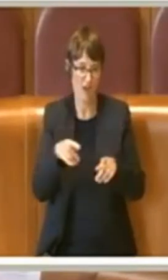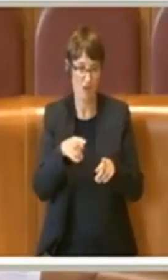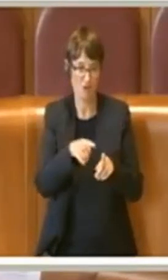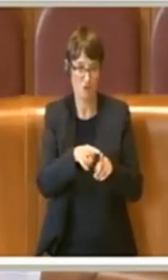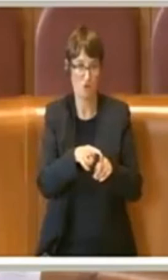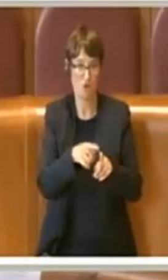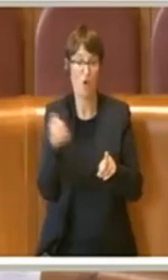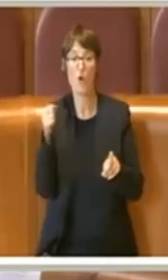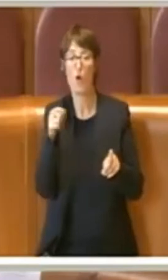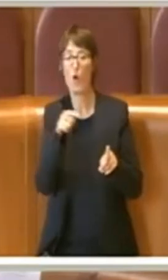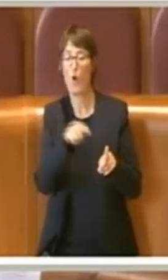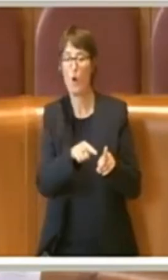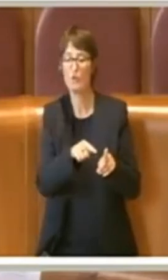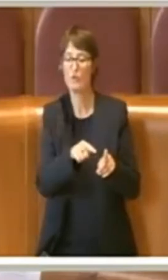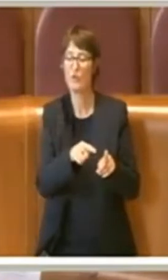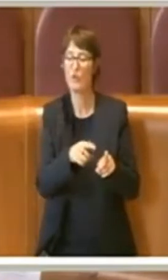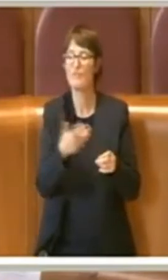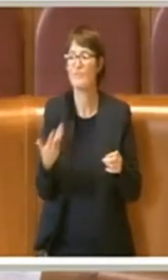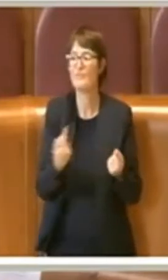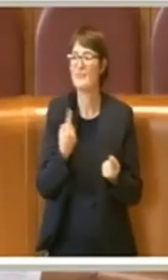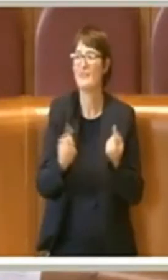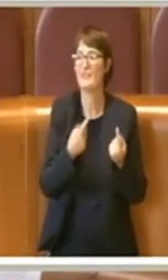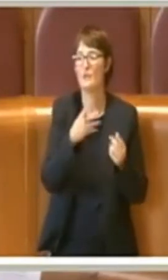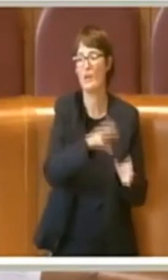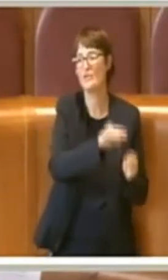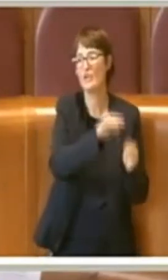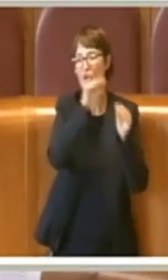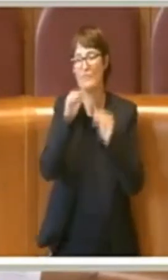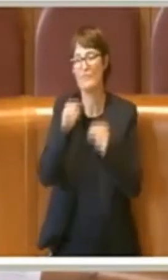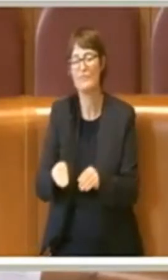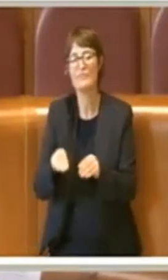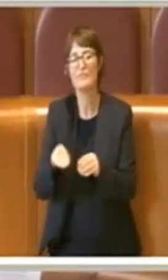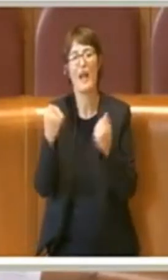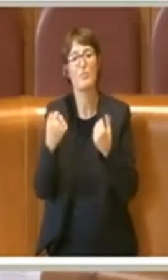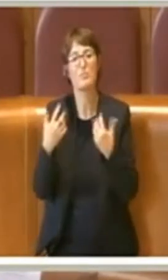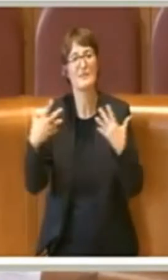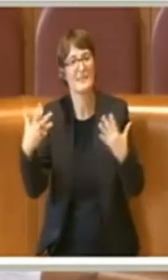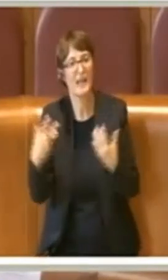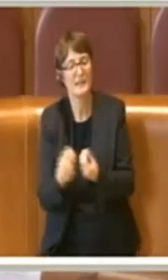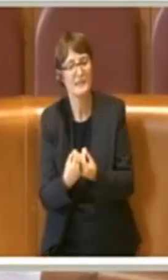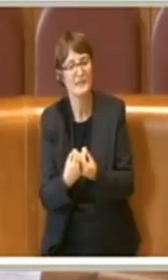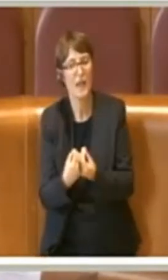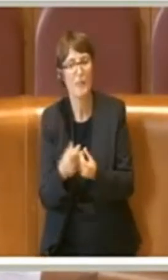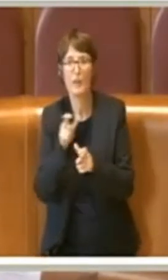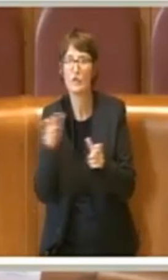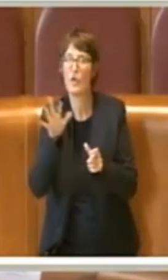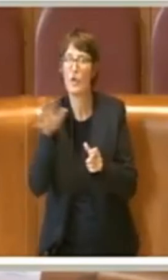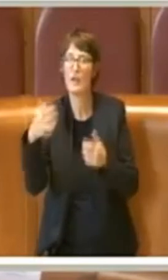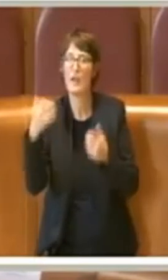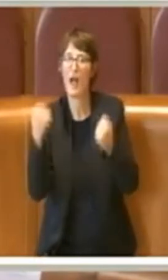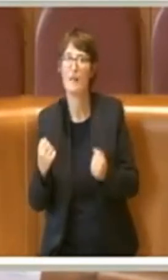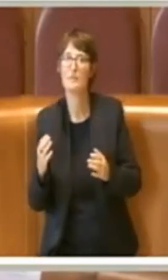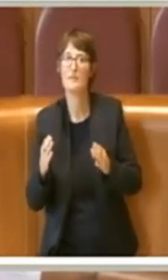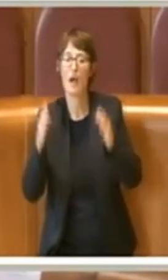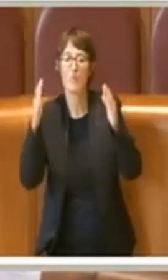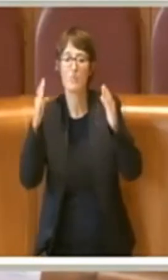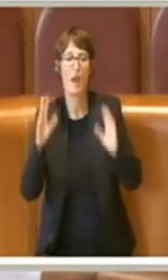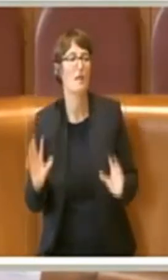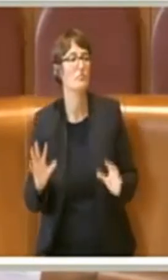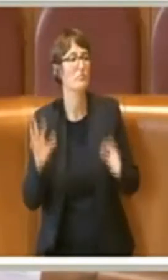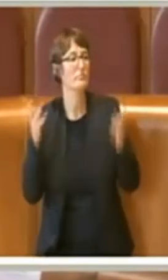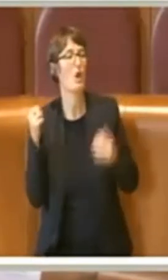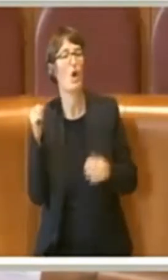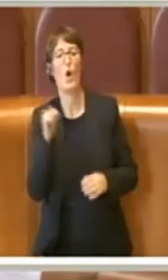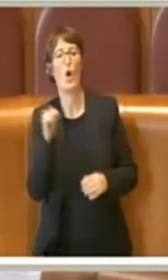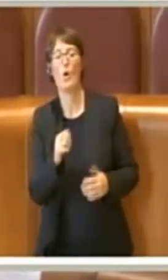di Roma e per questo i condomini si sono ribellati. Cominciamo a fare